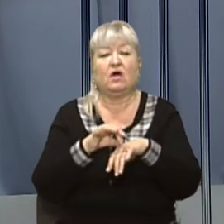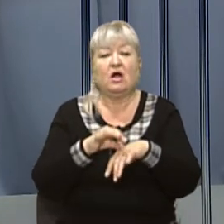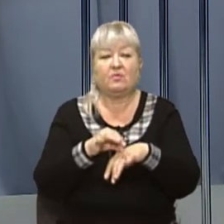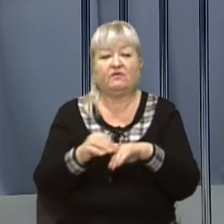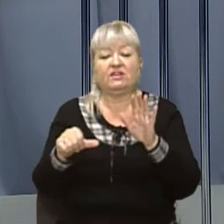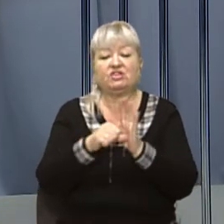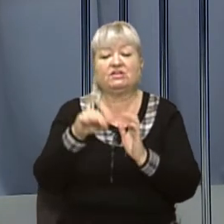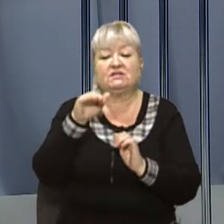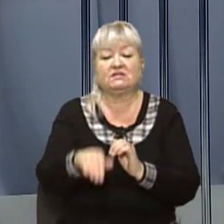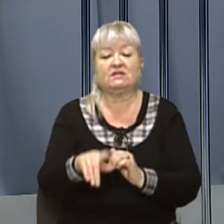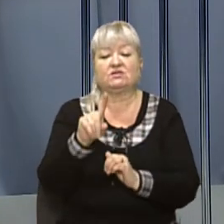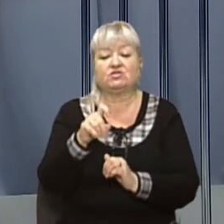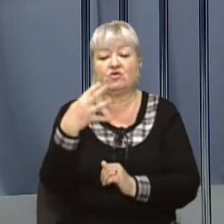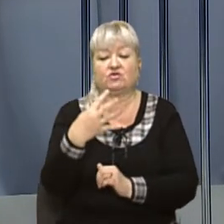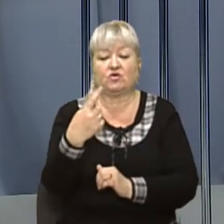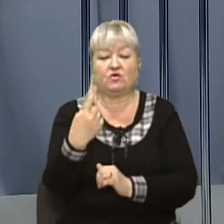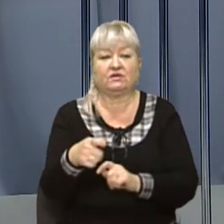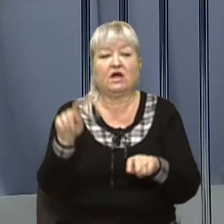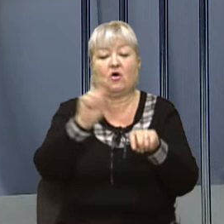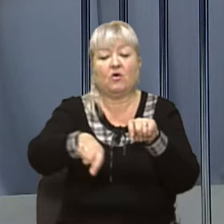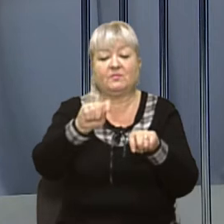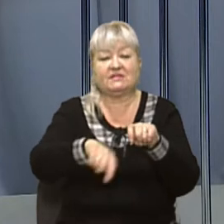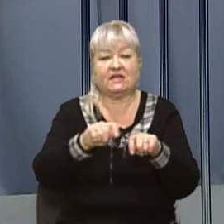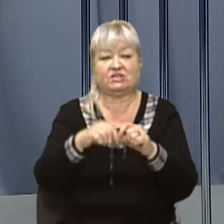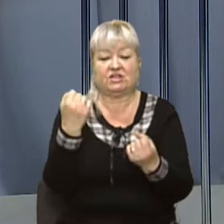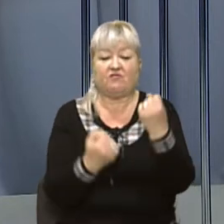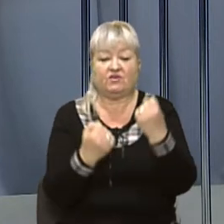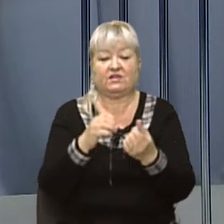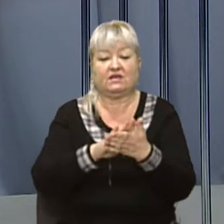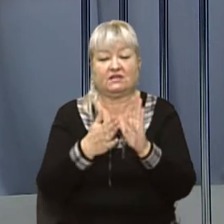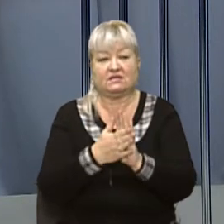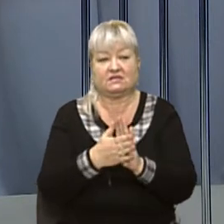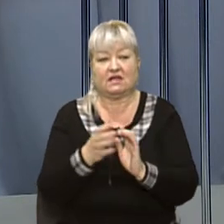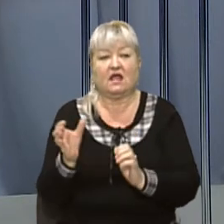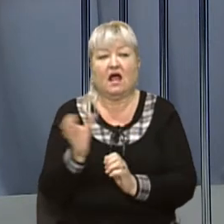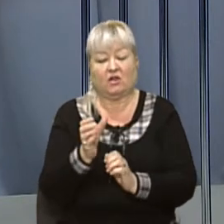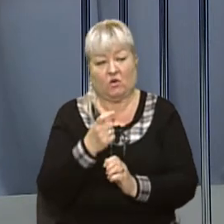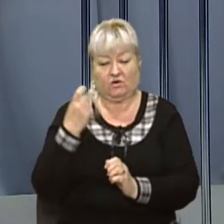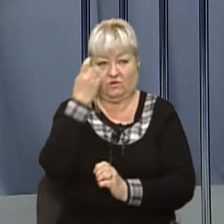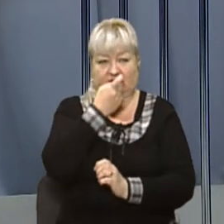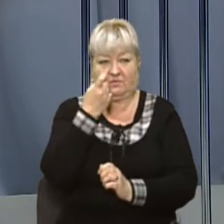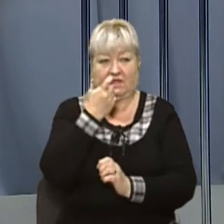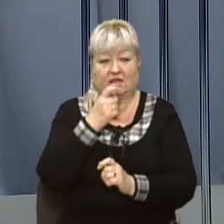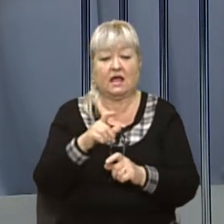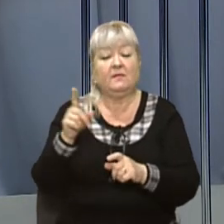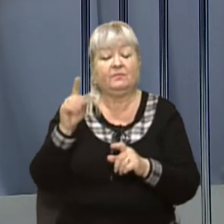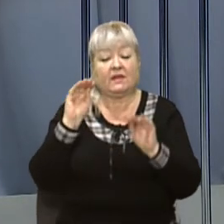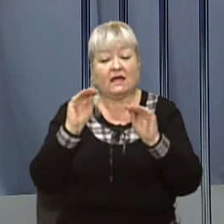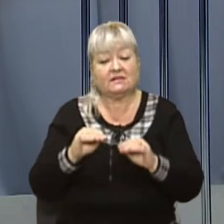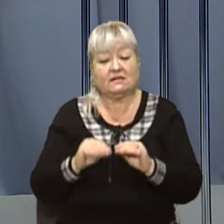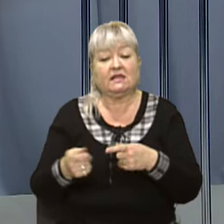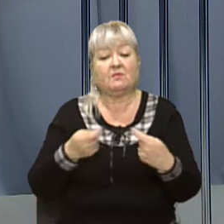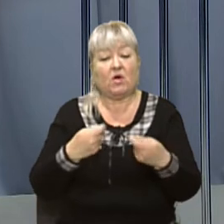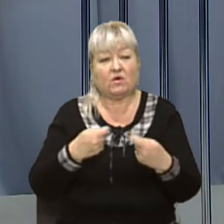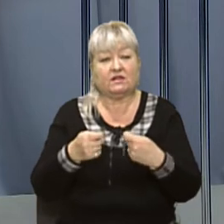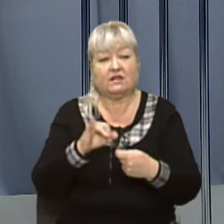6141 обстеження водіїв на стан алкогольного сп'яніння. А за даними координатора громадської організації «Підбуль